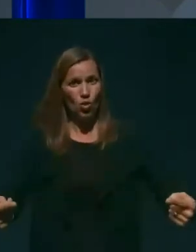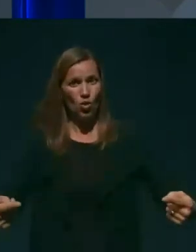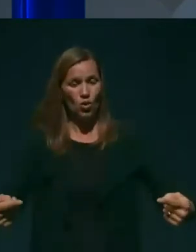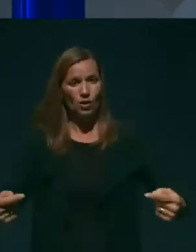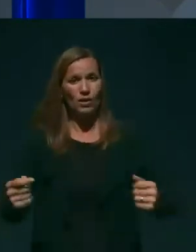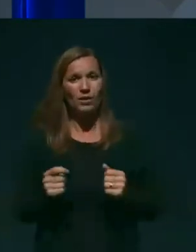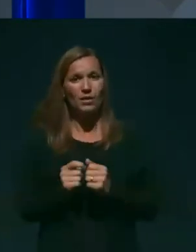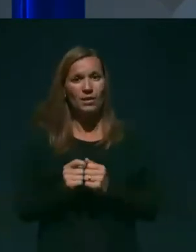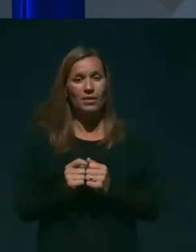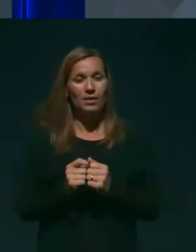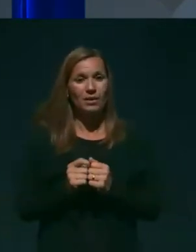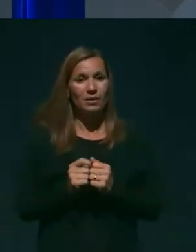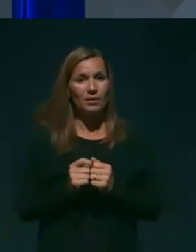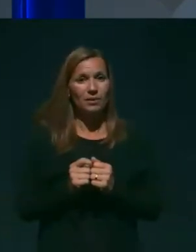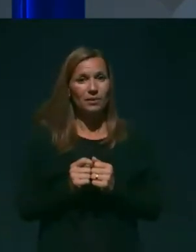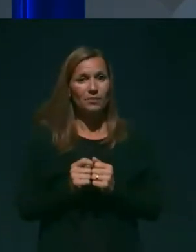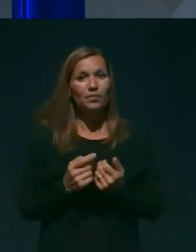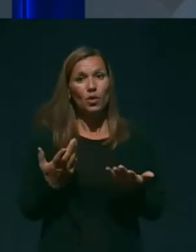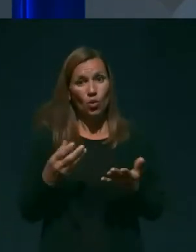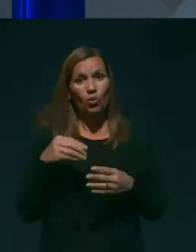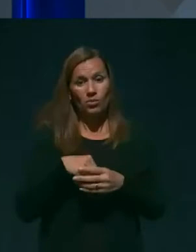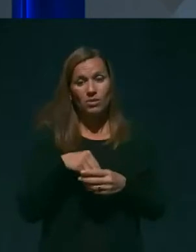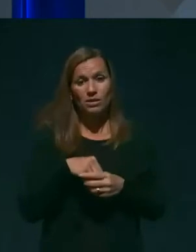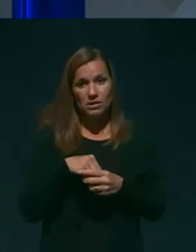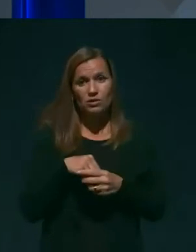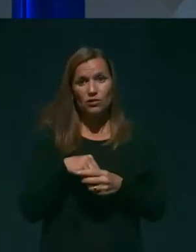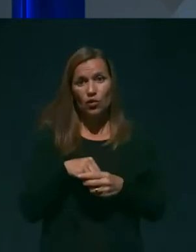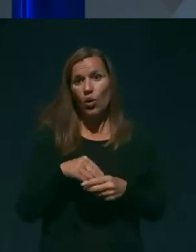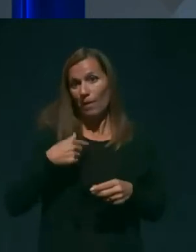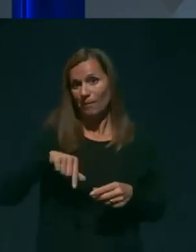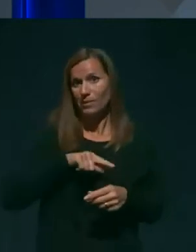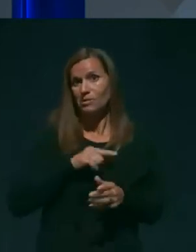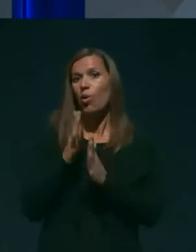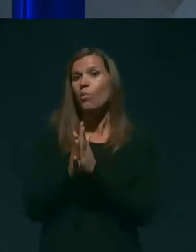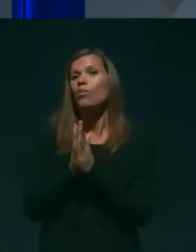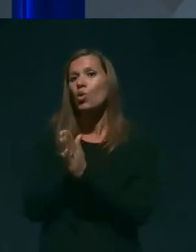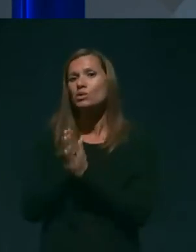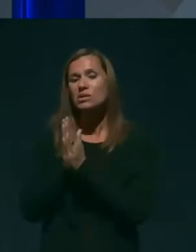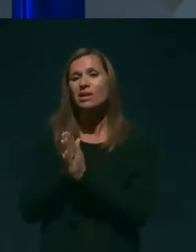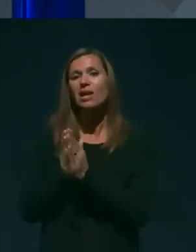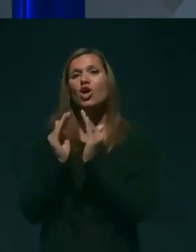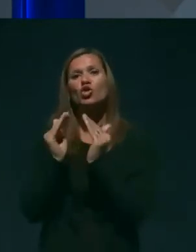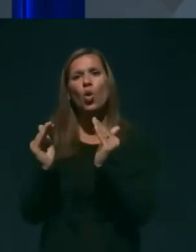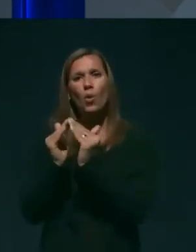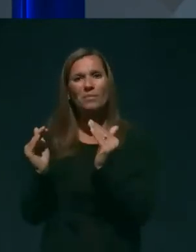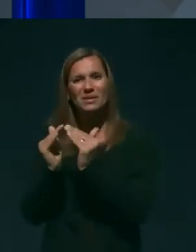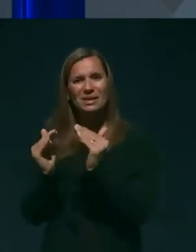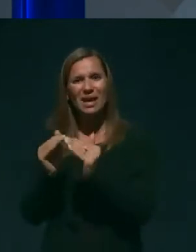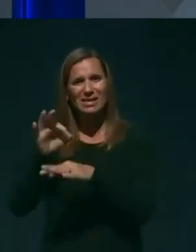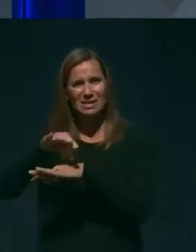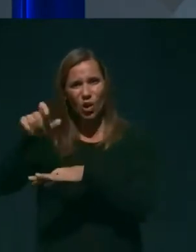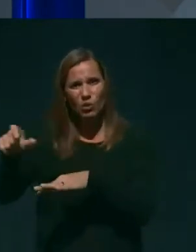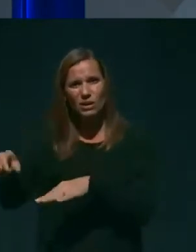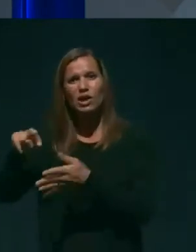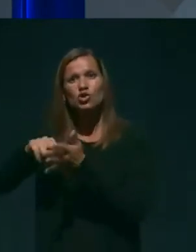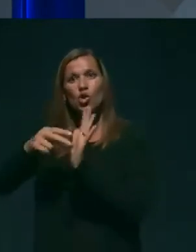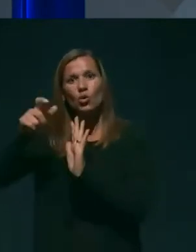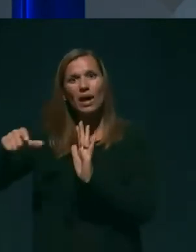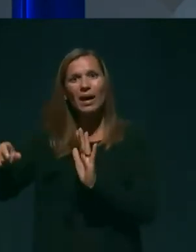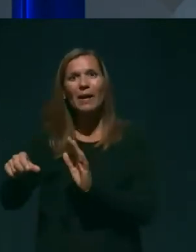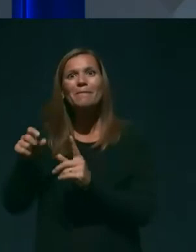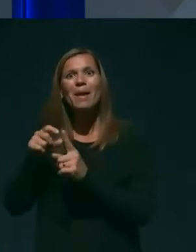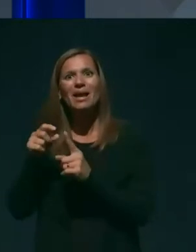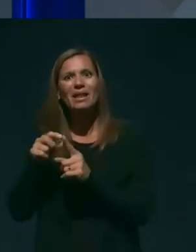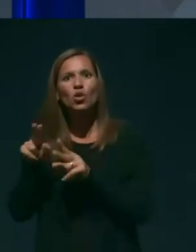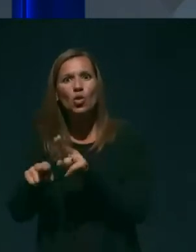Dejansko smo nekako prosili domske zdeljnike in pa tudi specialiste za paljetivo, da se nekoliko poglobi ta slika o